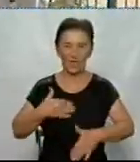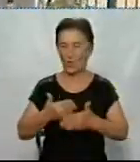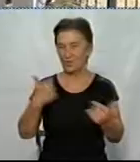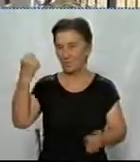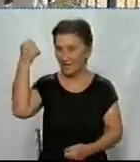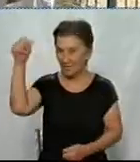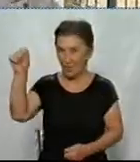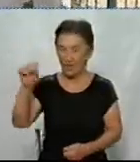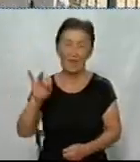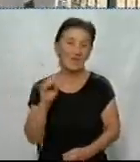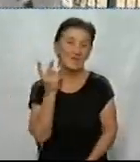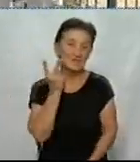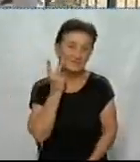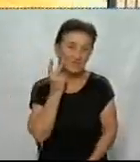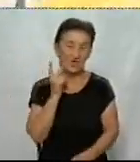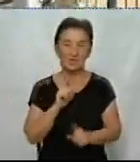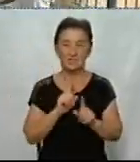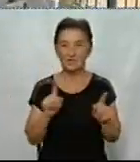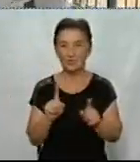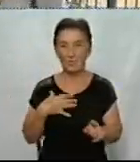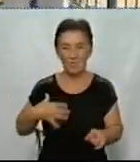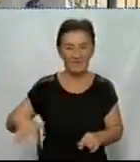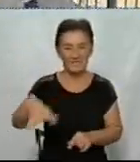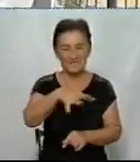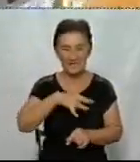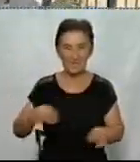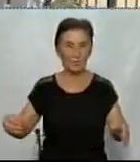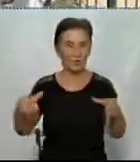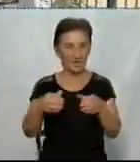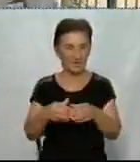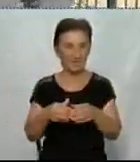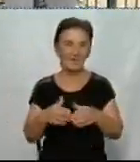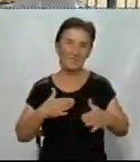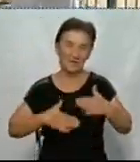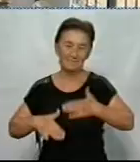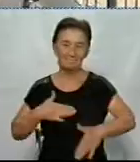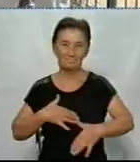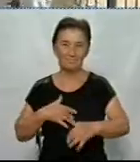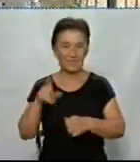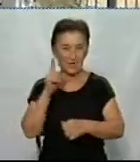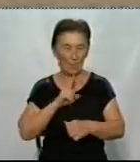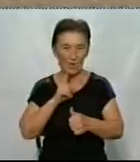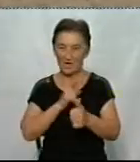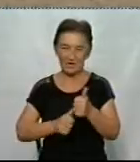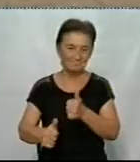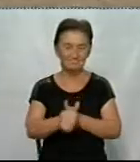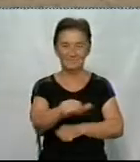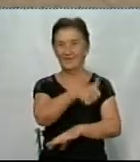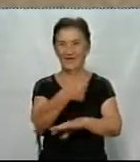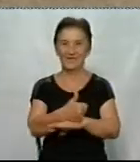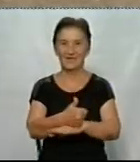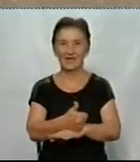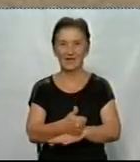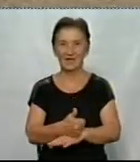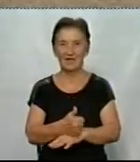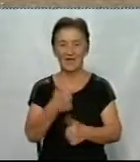І, звичайно, те, що ми з цим колективом болюваємо, і поки ми йдемо в лідерах. Змагання тривали 2